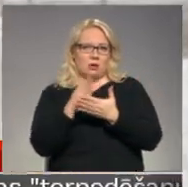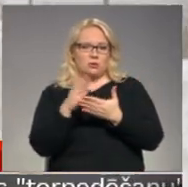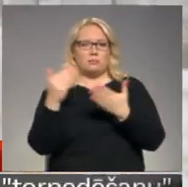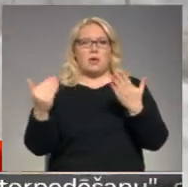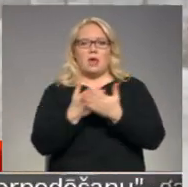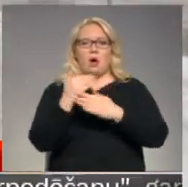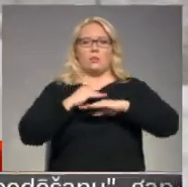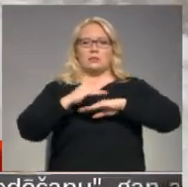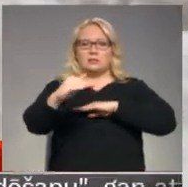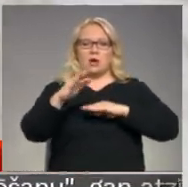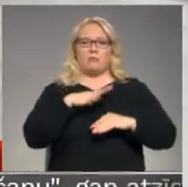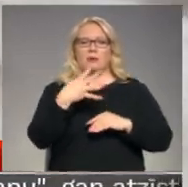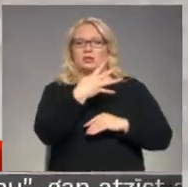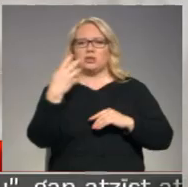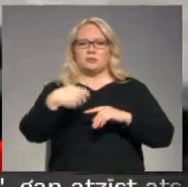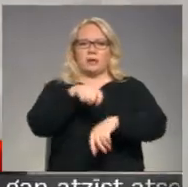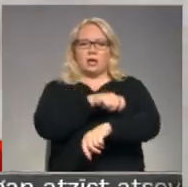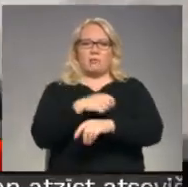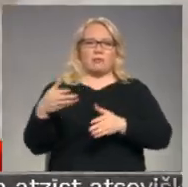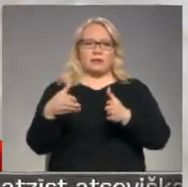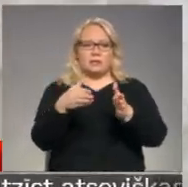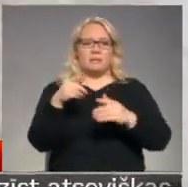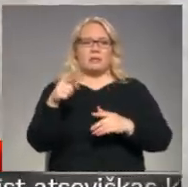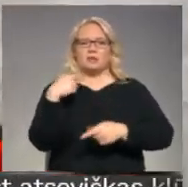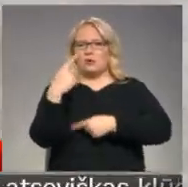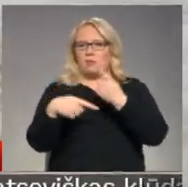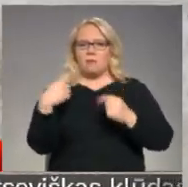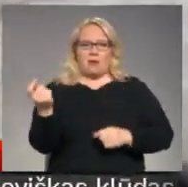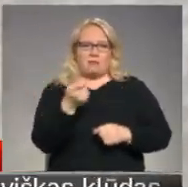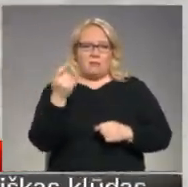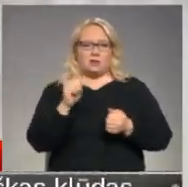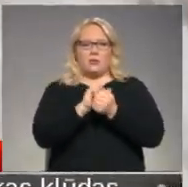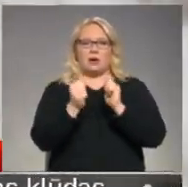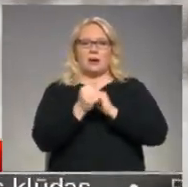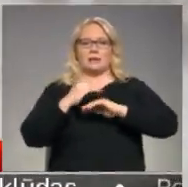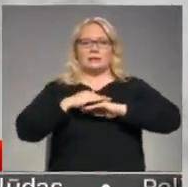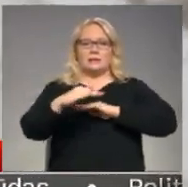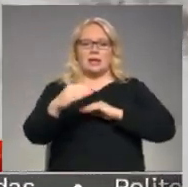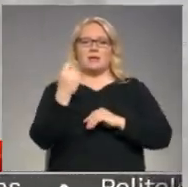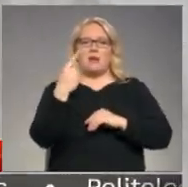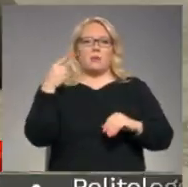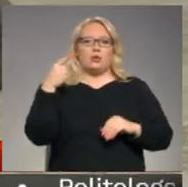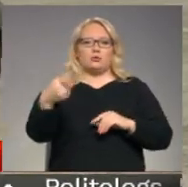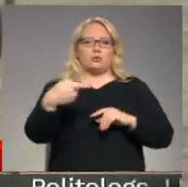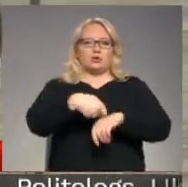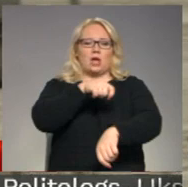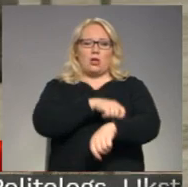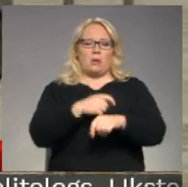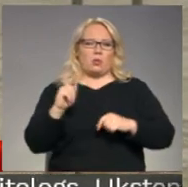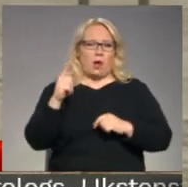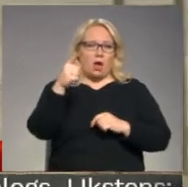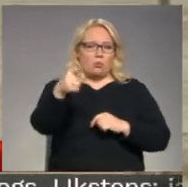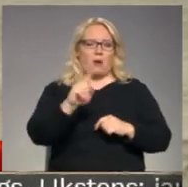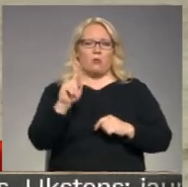jaunu sēguma tika 400 kilometri ceļa, bet tas joprojām ir par mazi, grānas ceļa stiepjas 11 tūkstošu kilometru garumā,